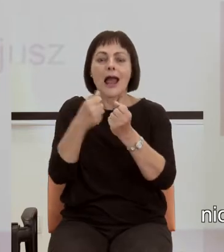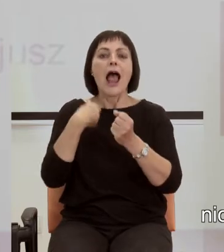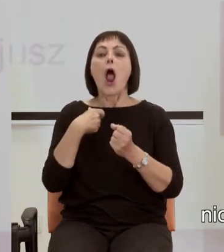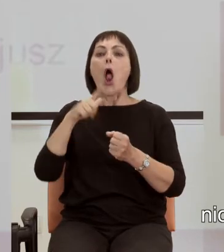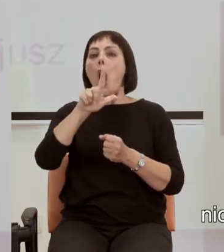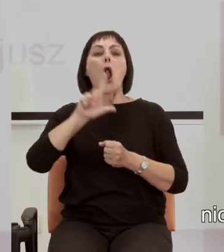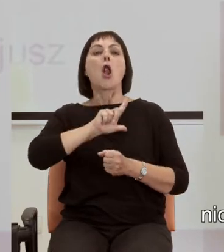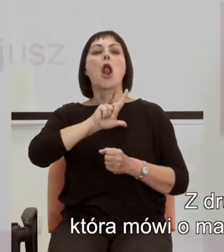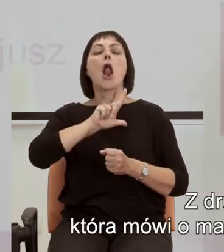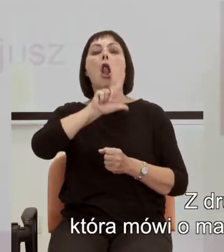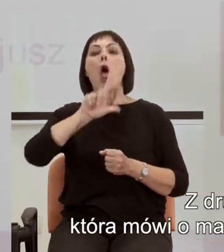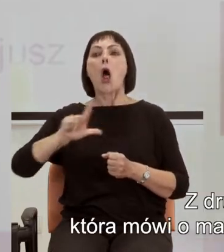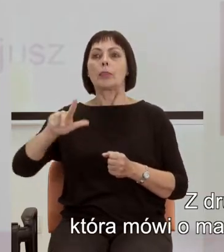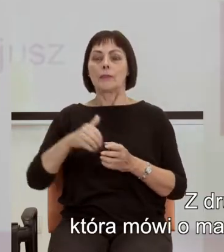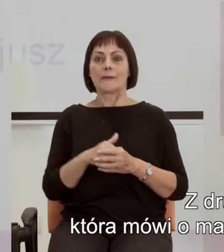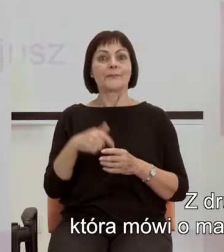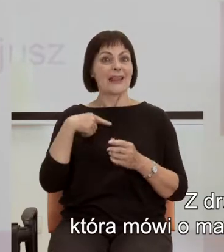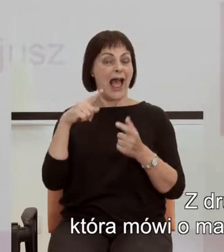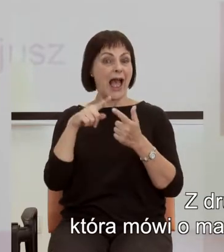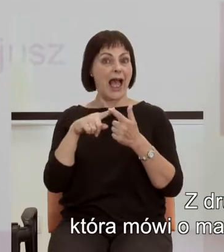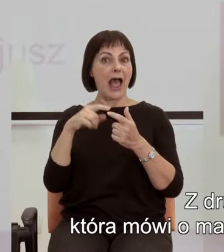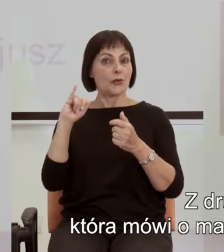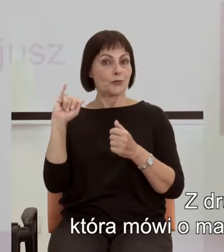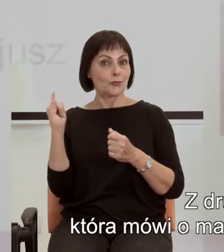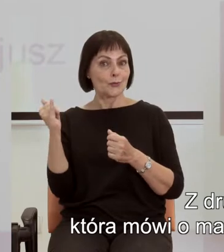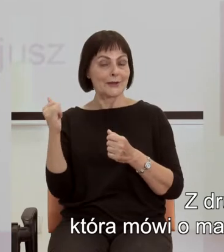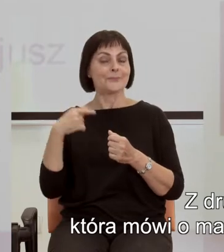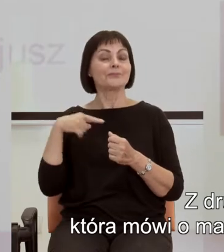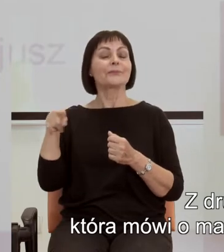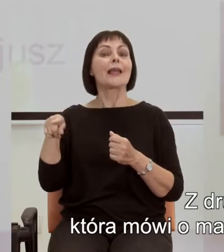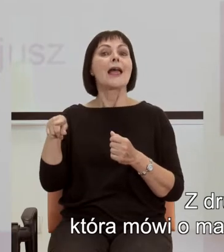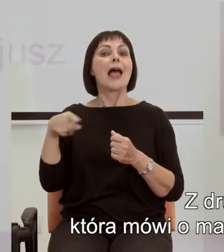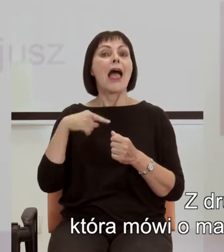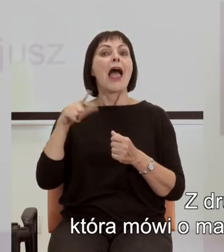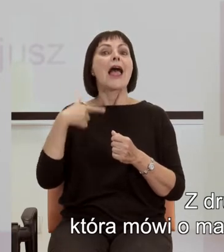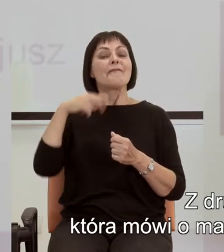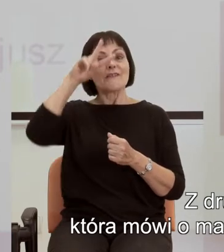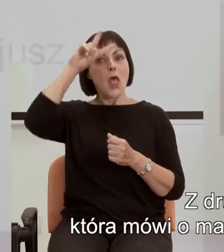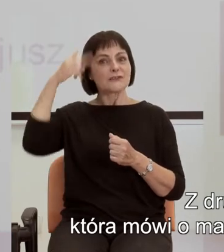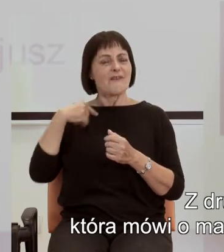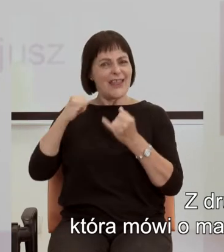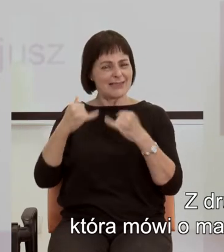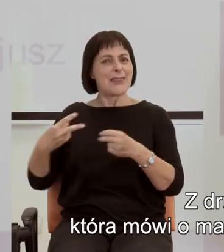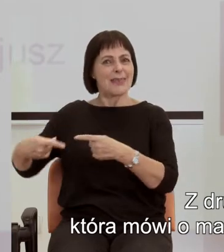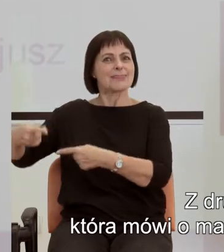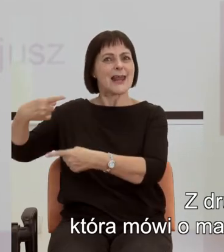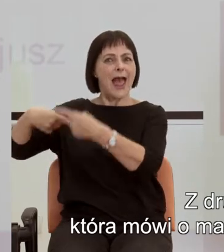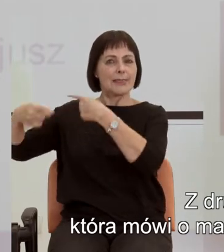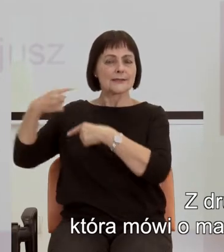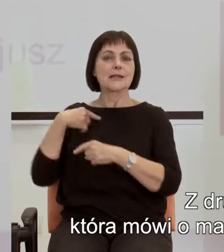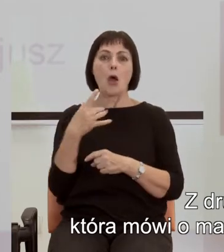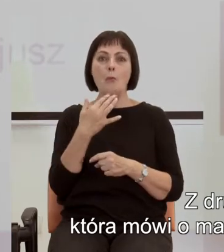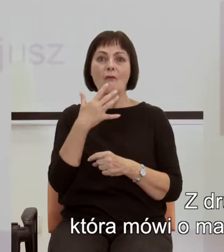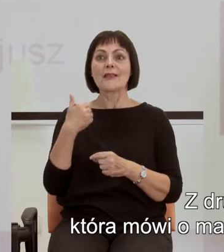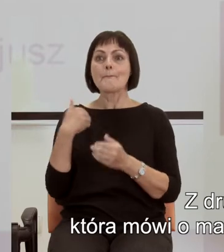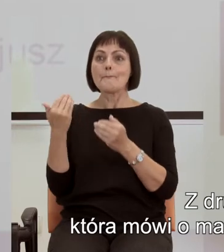lądy. Z drugiej strony istnieje tradycja w filozofii, która mówi